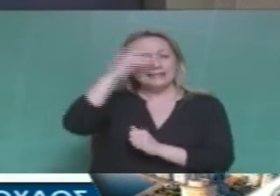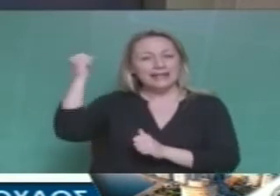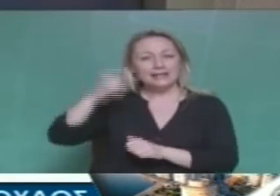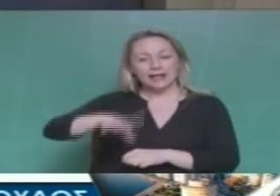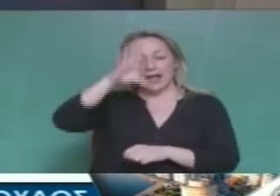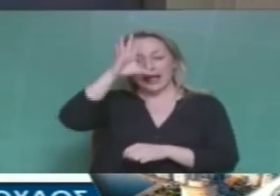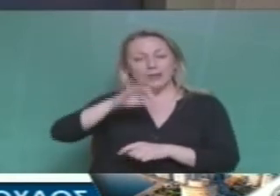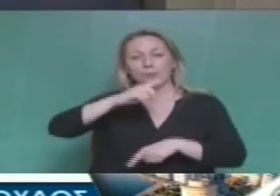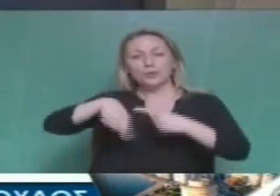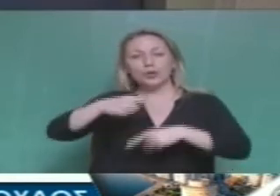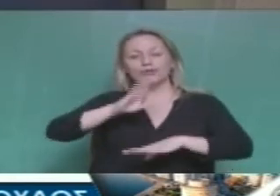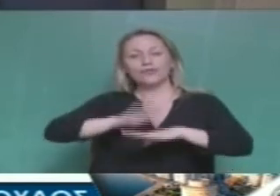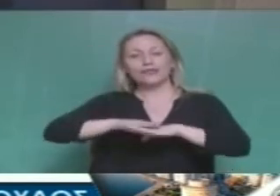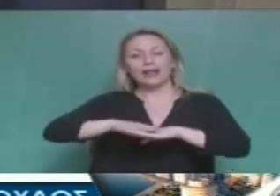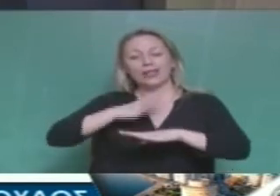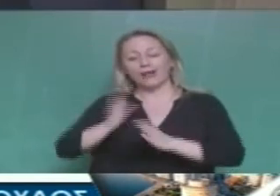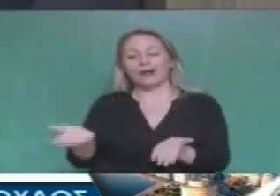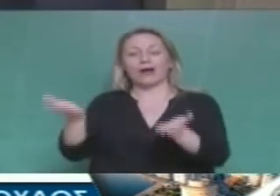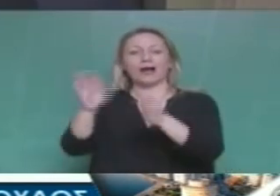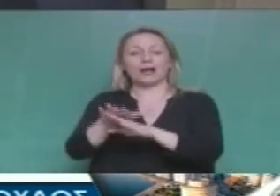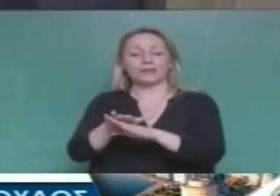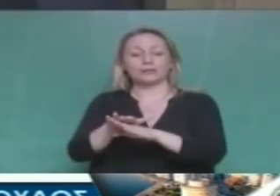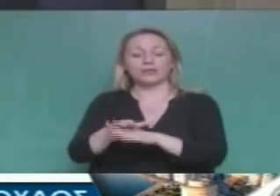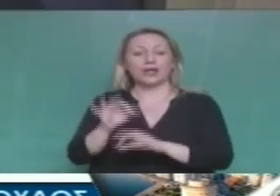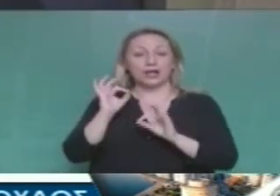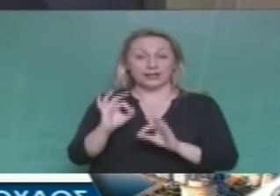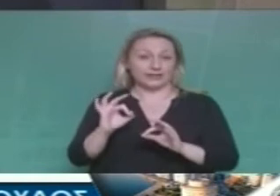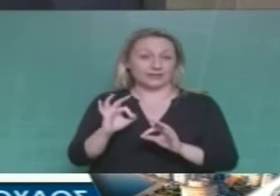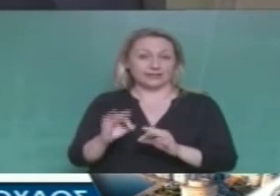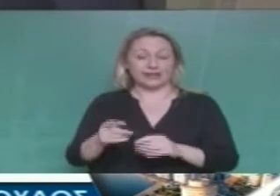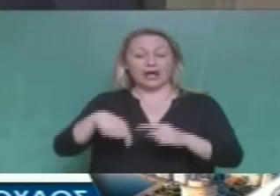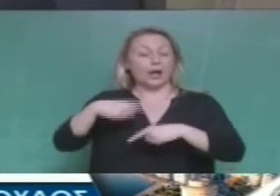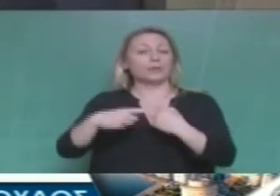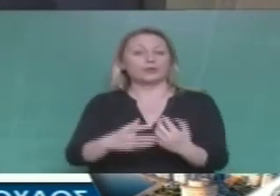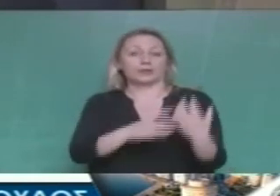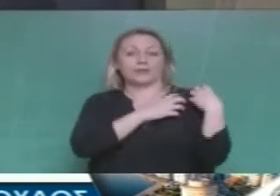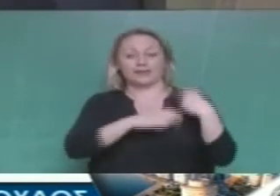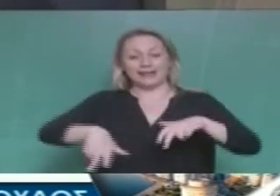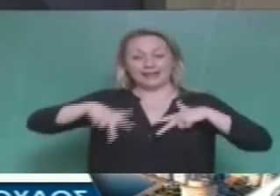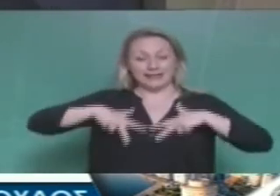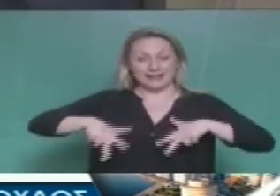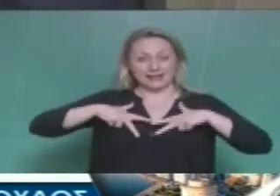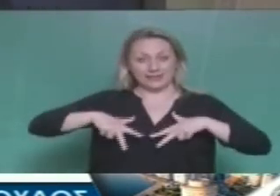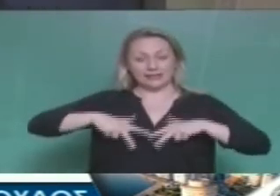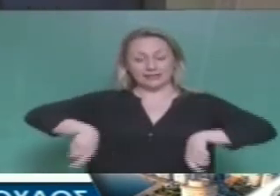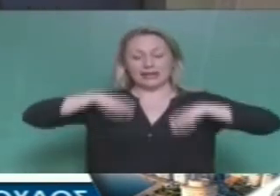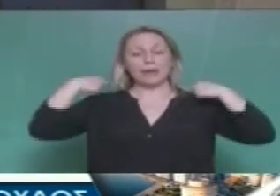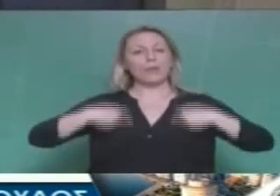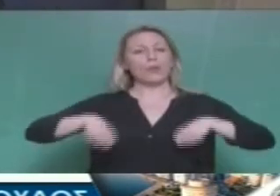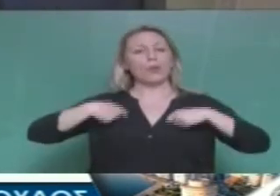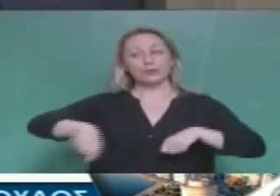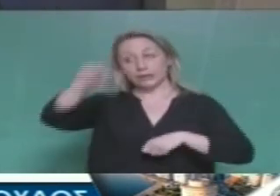πραγματικούς υπεύθυνους, να τους προστατέψουν». Και σε πρώτο πλάνο, βεβαίως, υπεύθυνη είναι η κυβέρνηση και η αστική τάξη της Τουρκίας